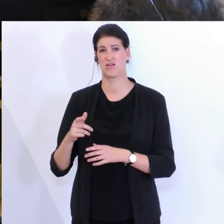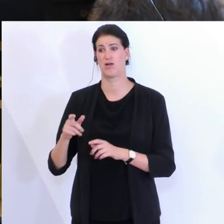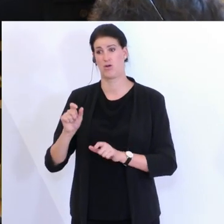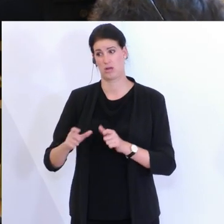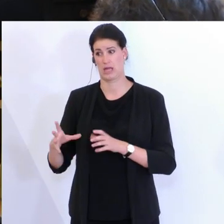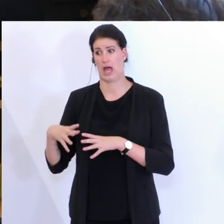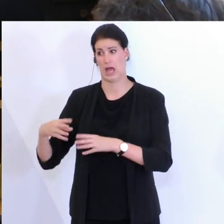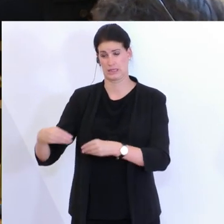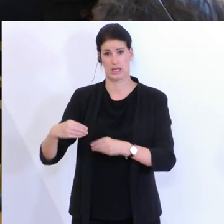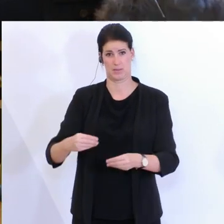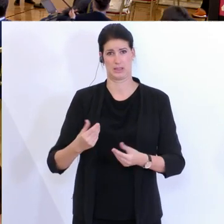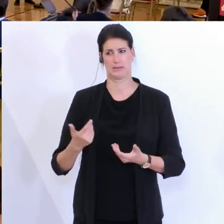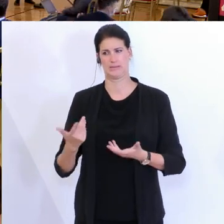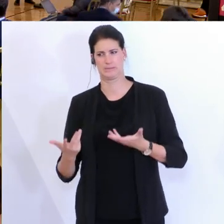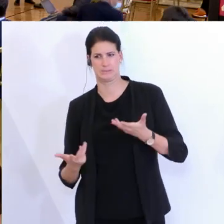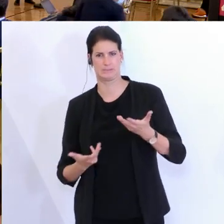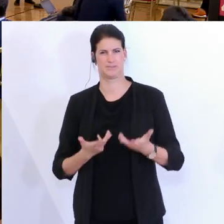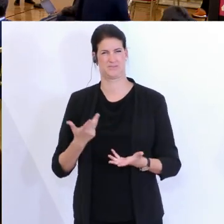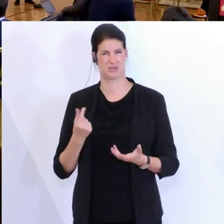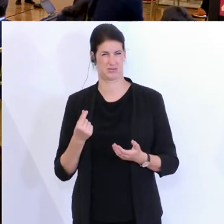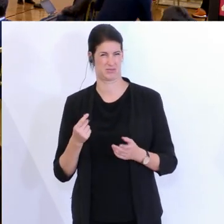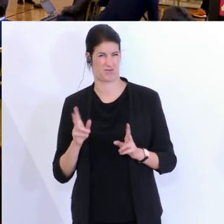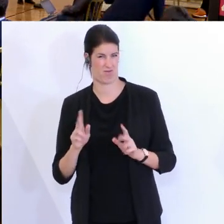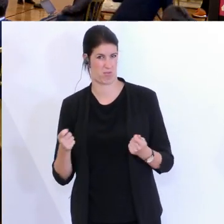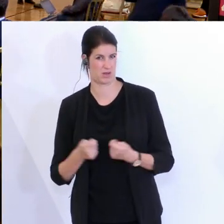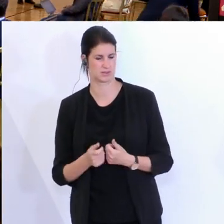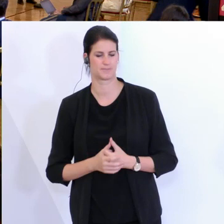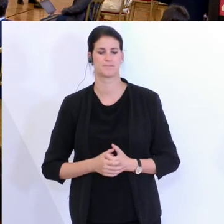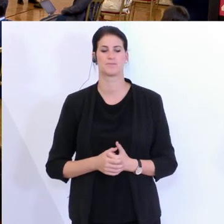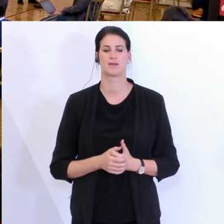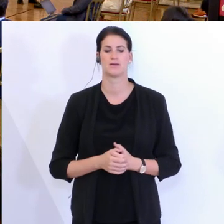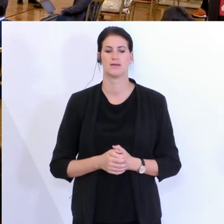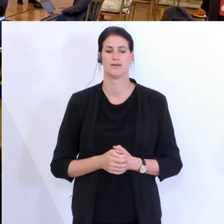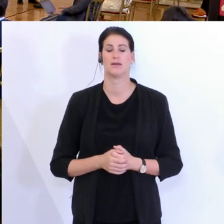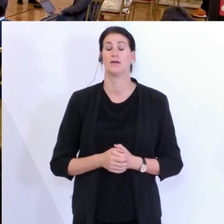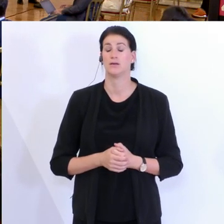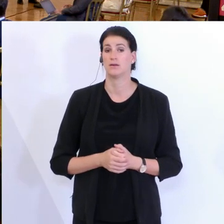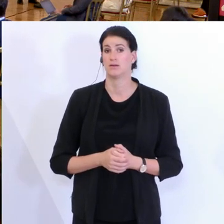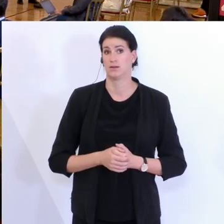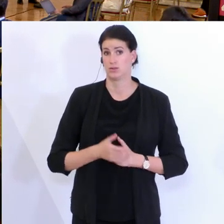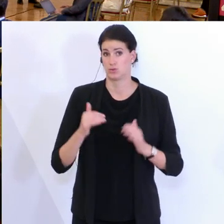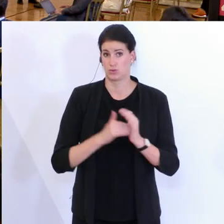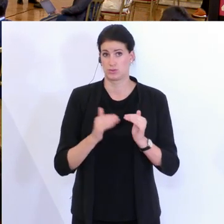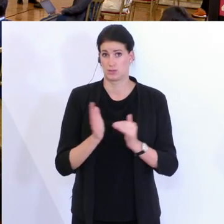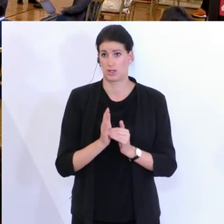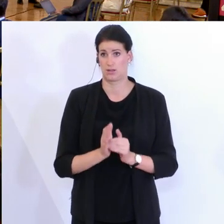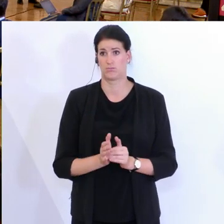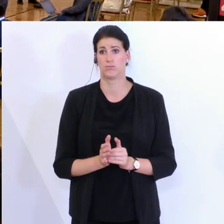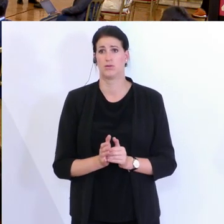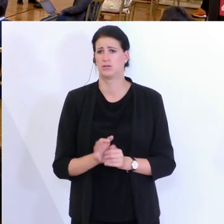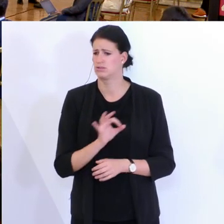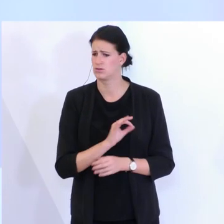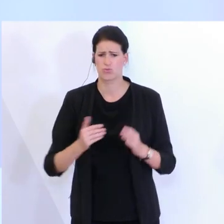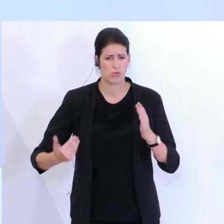gegen die Corona-Krise? Also wir haben ein vollkommen einzigartiges und neues System quasi auf die grüne Wiese